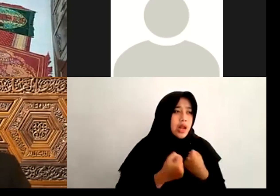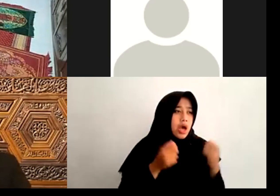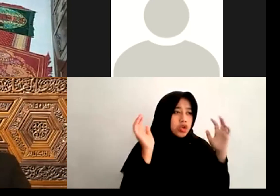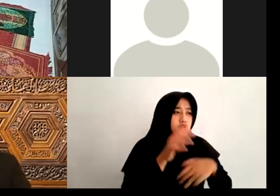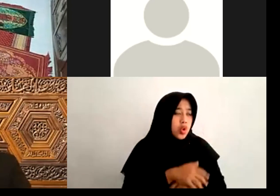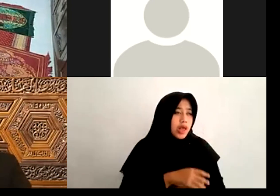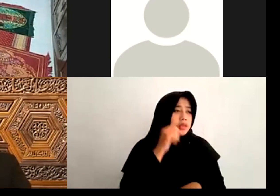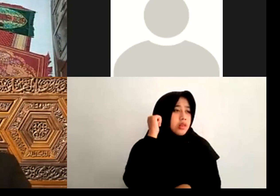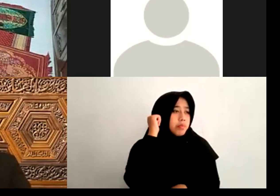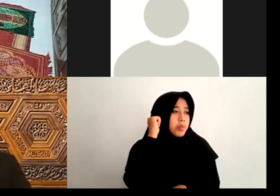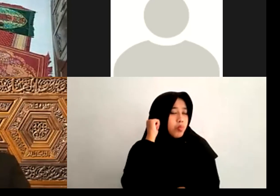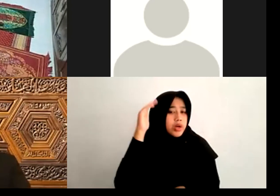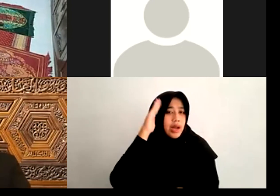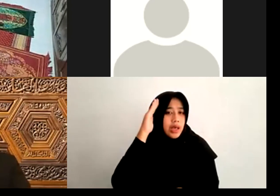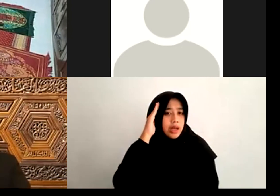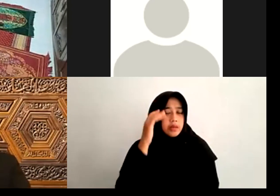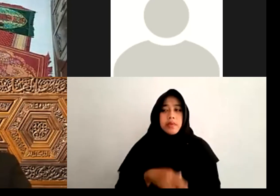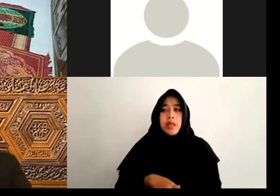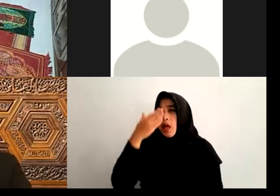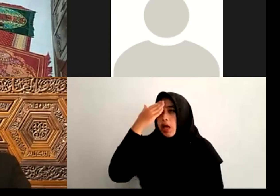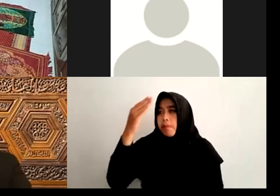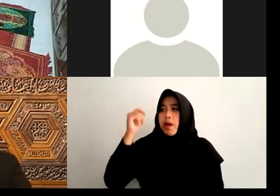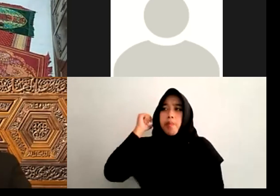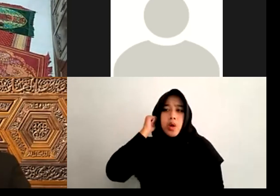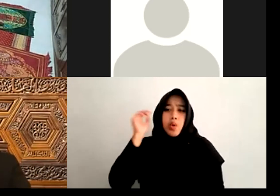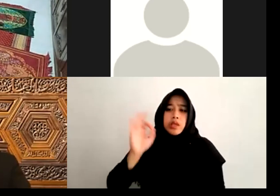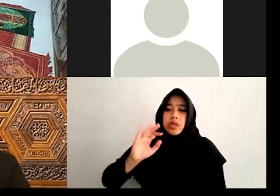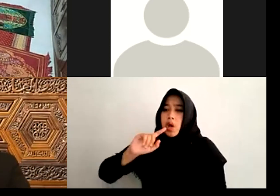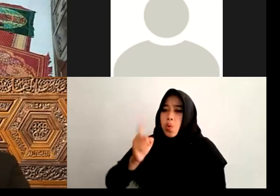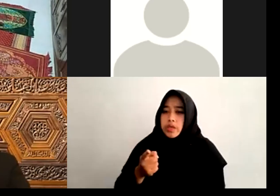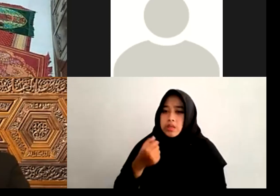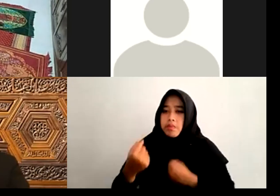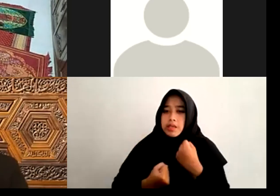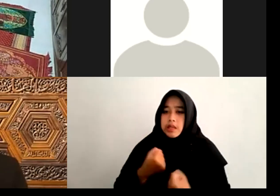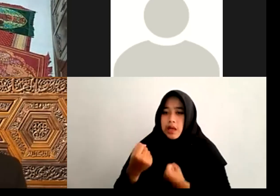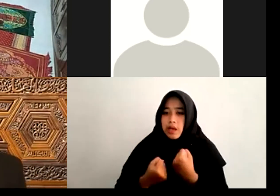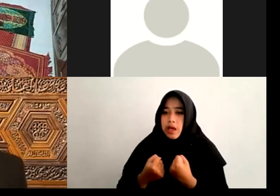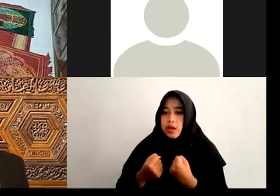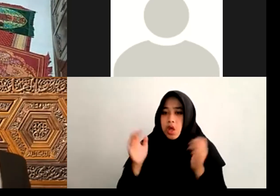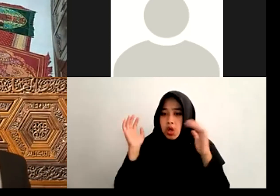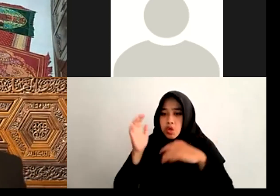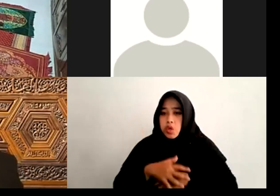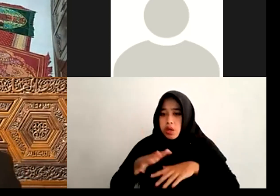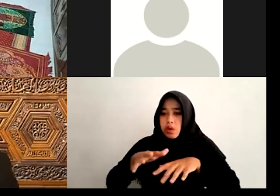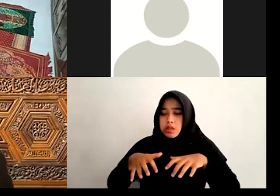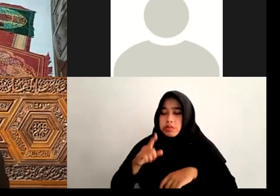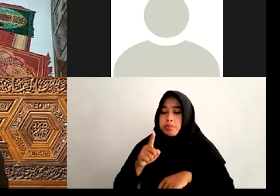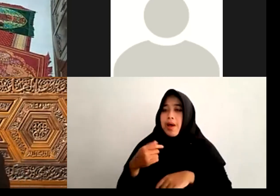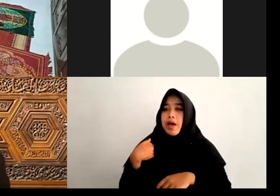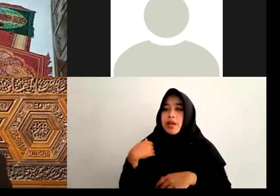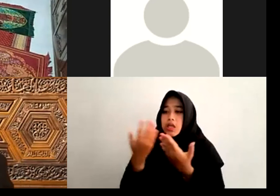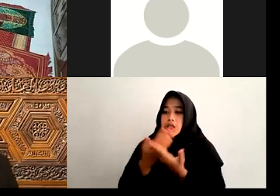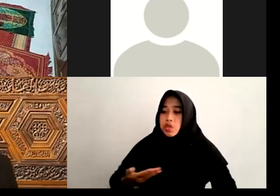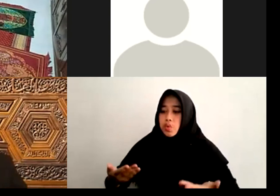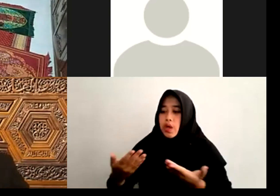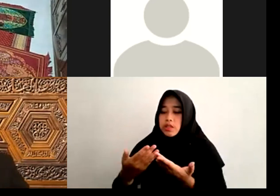Perempuan Ketika Itu Tidak Diwajibkan Itu Dijadi Karena Ada Situasi Sosial Yang Tidak Menjamin Keamanan